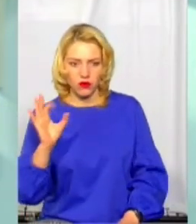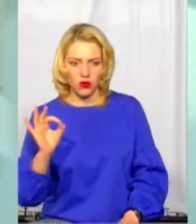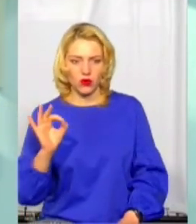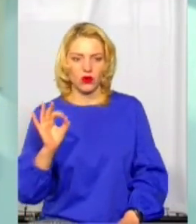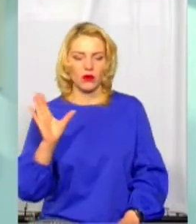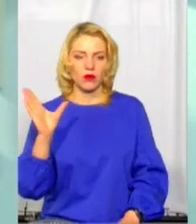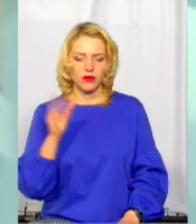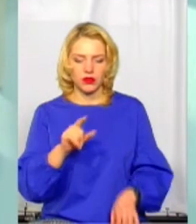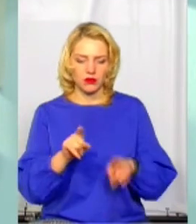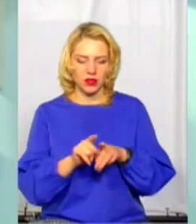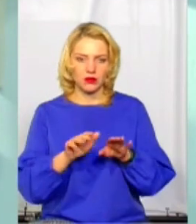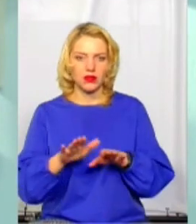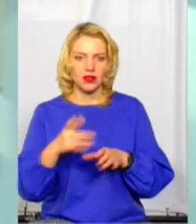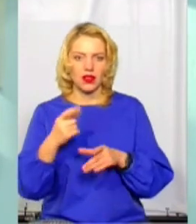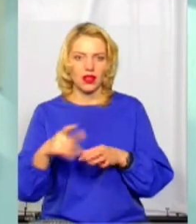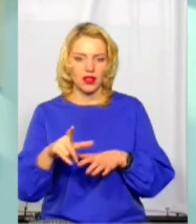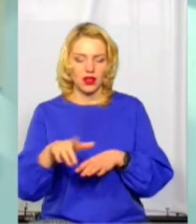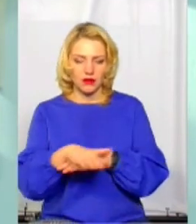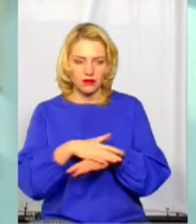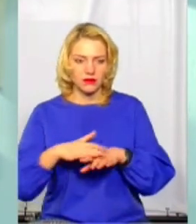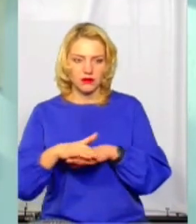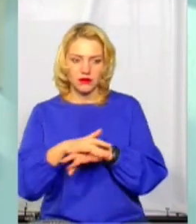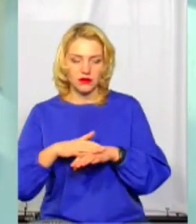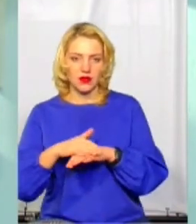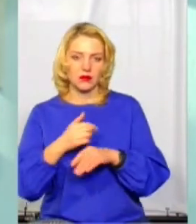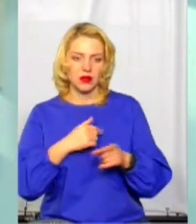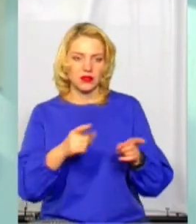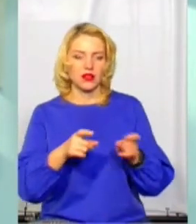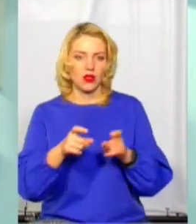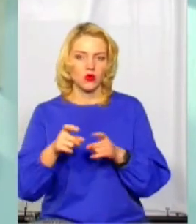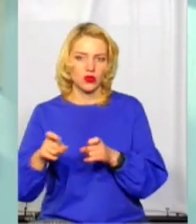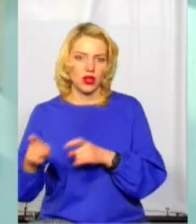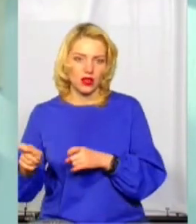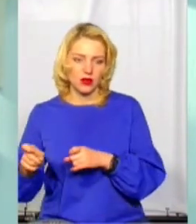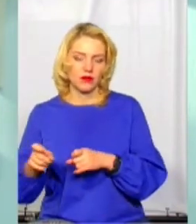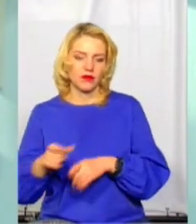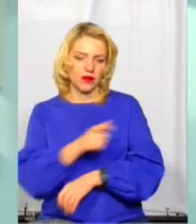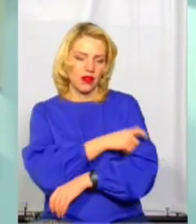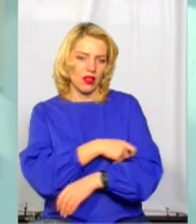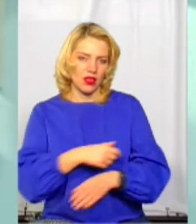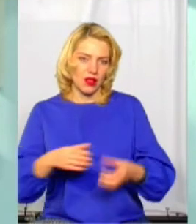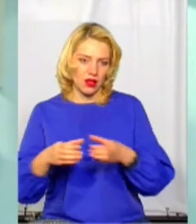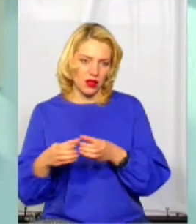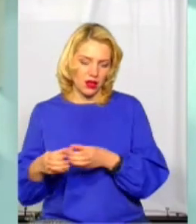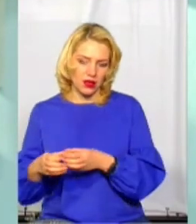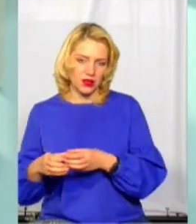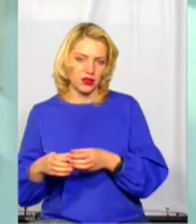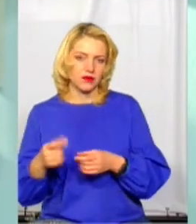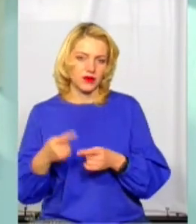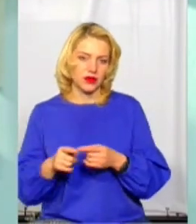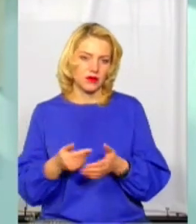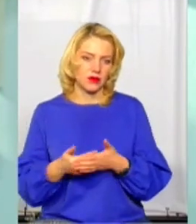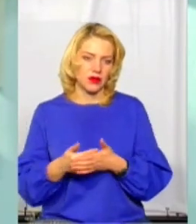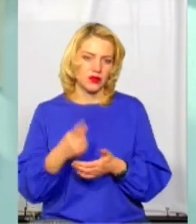По всім таким місцям, де є ялинки, ми залучаємо додаткові наряди, як на постійне, так і наближаємо. Це